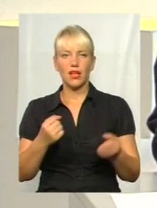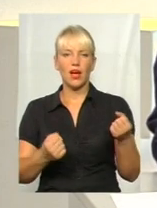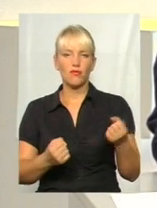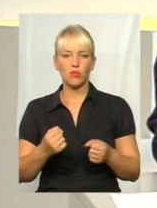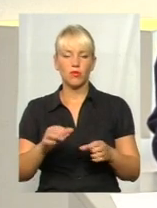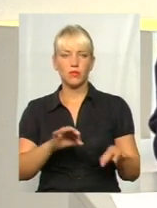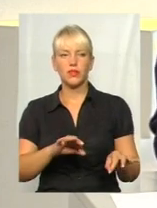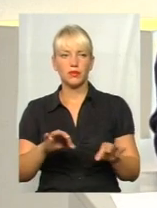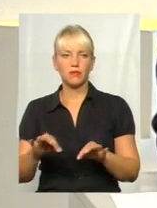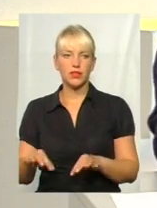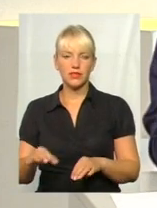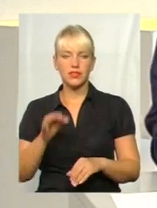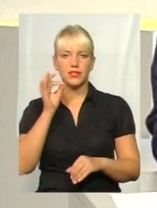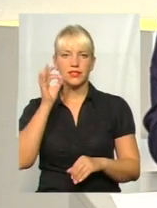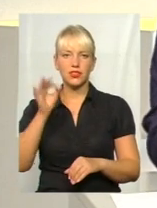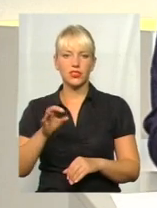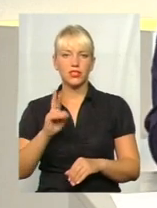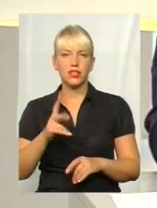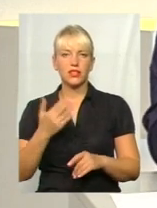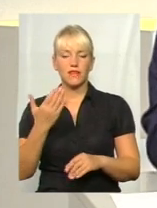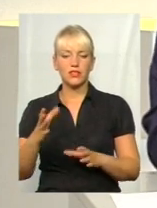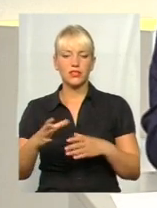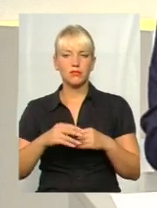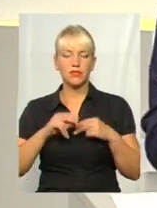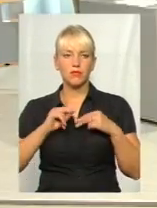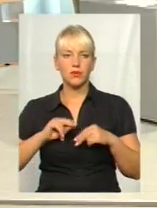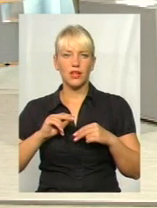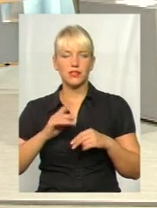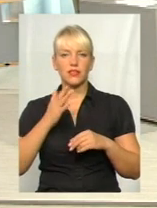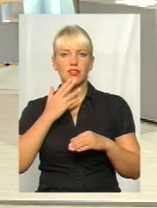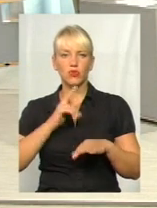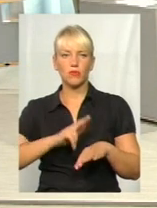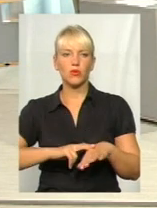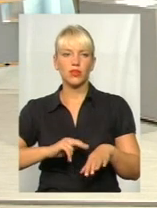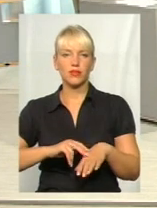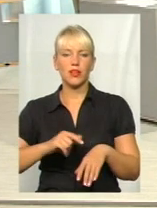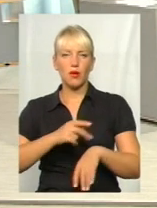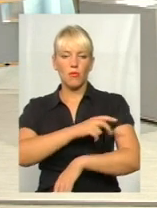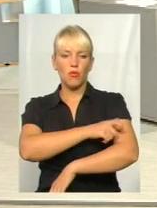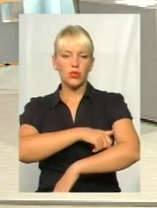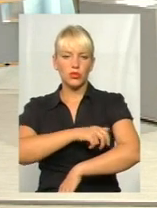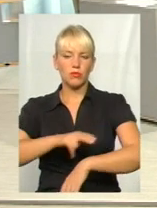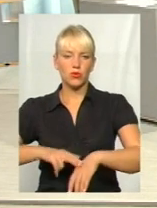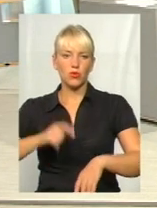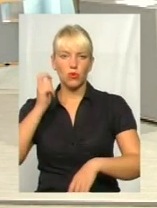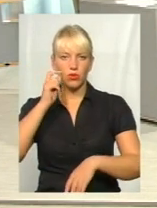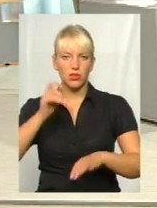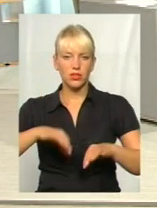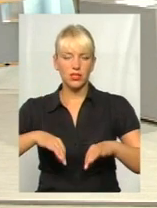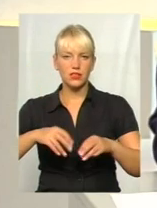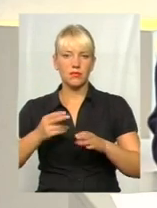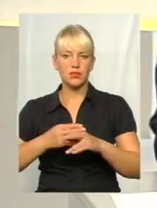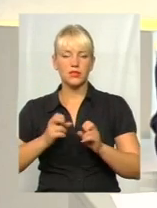перевізників, скажіть, як ваша співпраця з Нацполіцією, з Патрульною поліцією, з Укртрансбезпекою? Чи